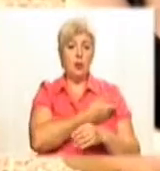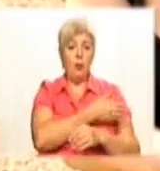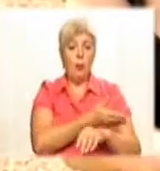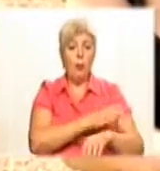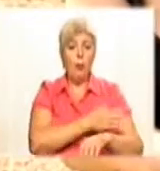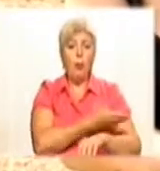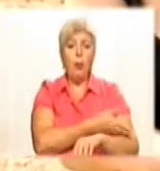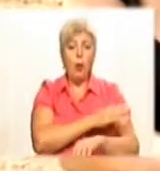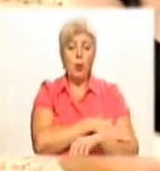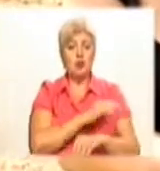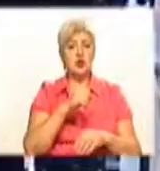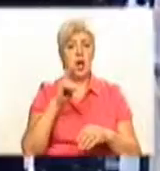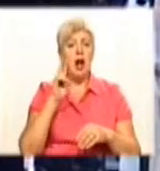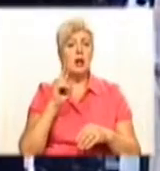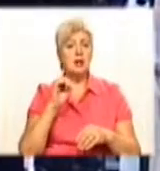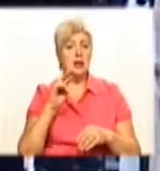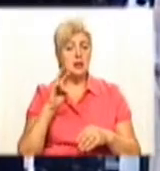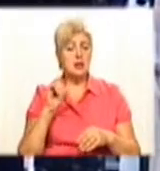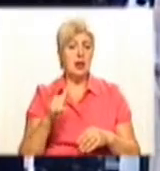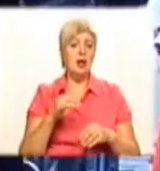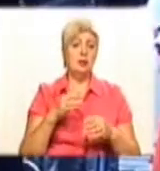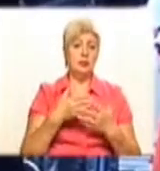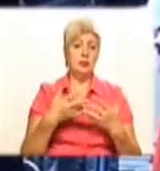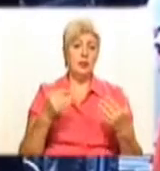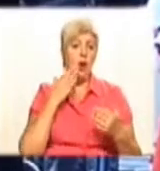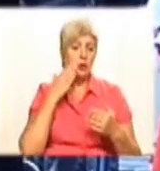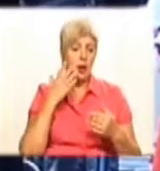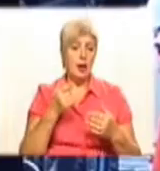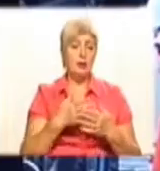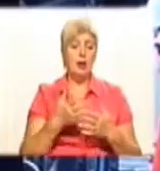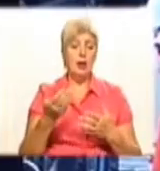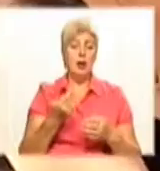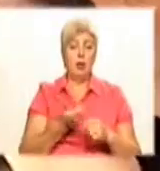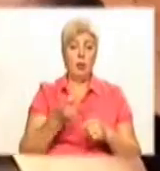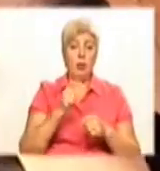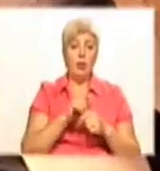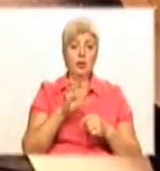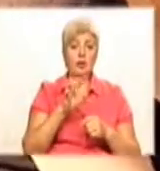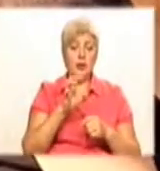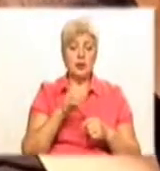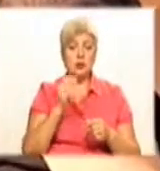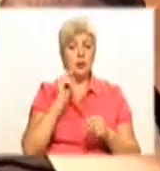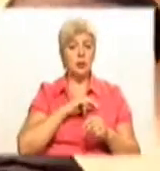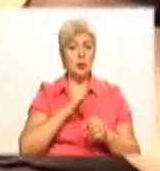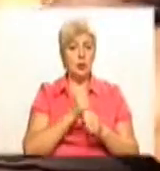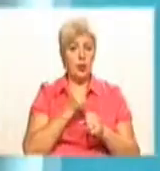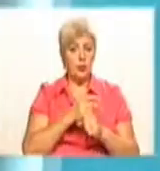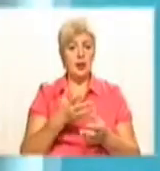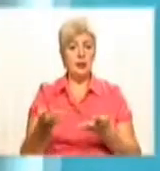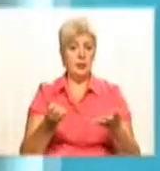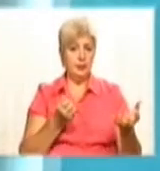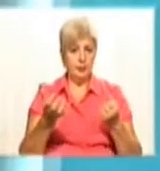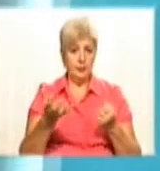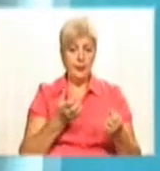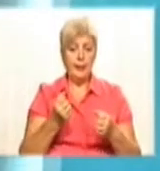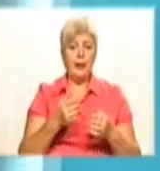Китаю, Казахстану. Усього на адресу конкурсного журі надійшло понад 500 робіт. Іннеса Доленик, автор збірки «Навпіл», яка присвячена